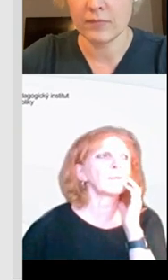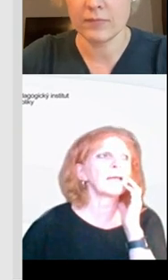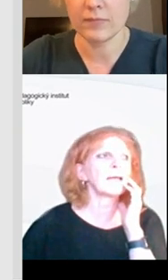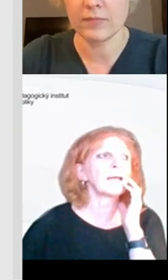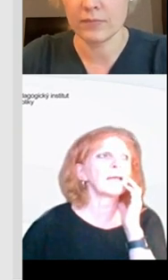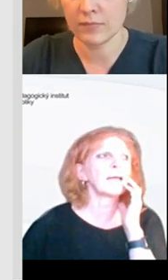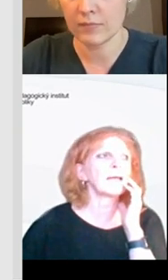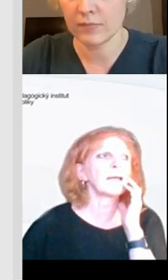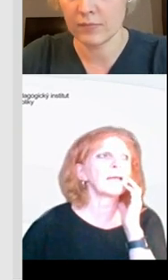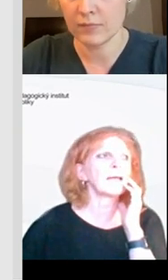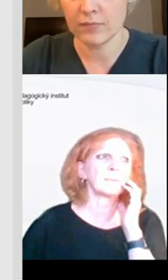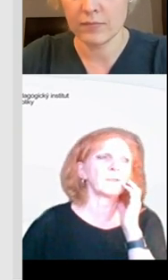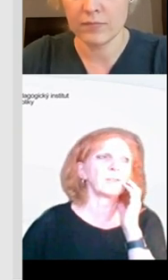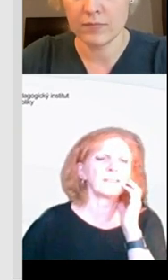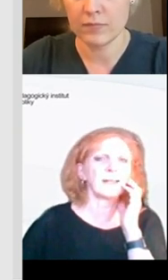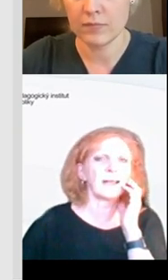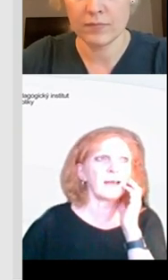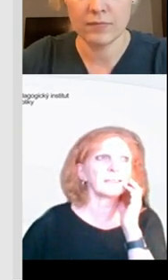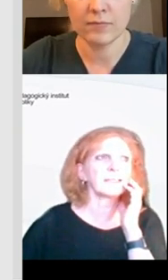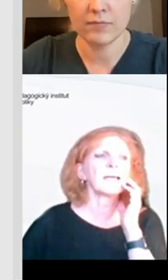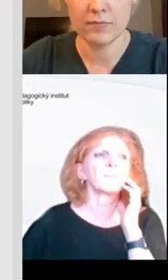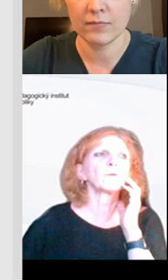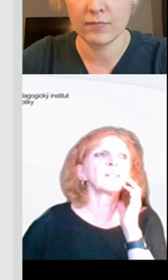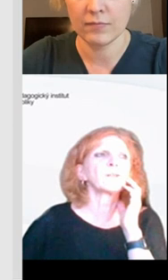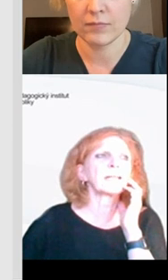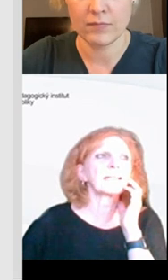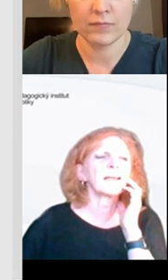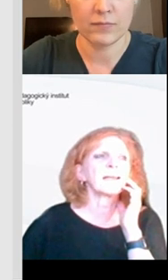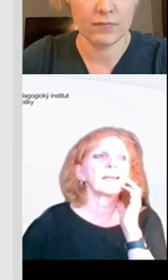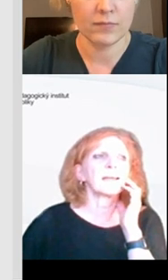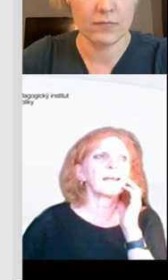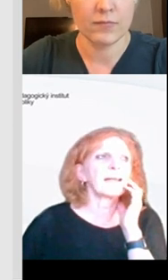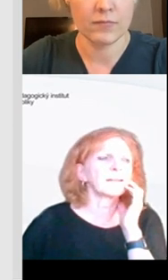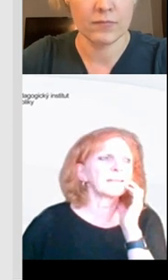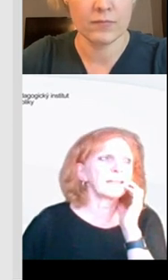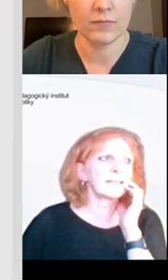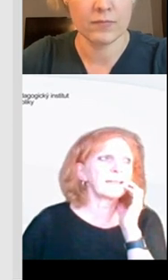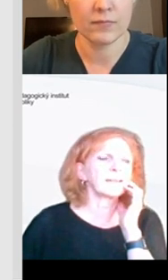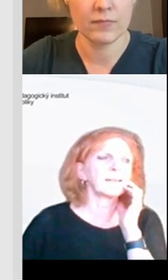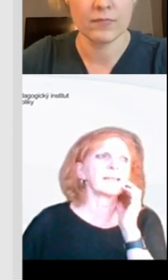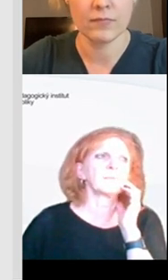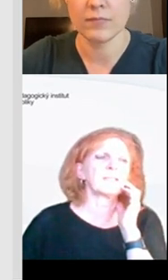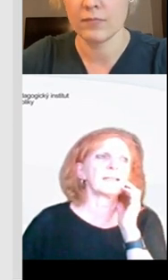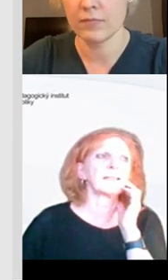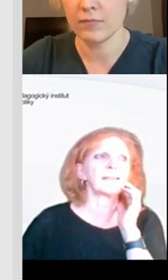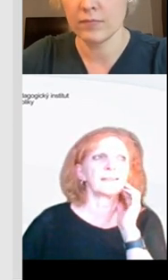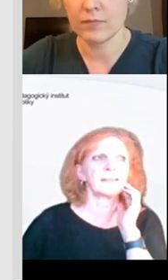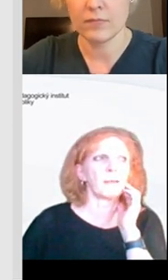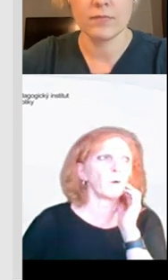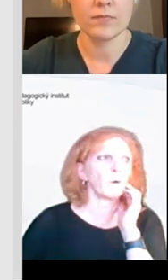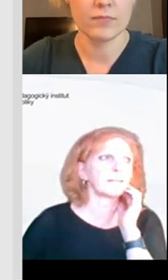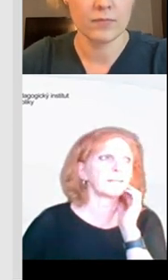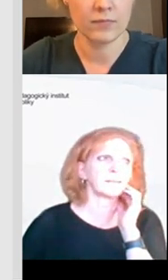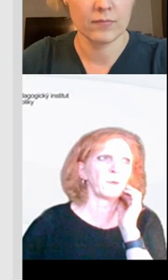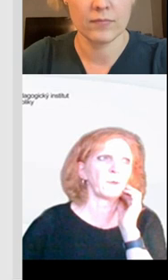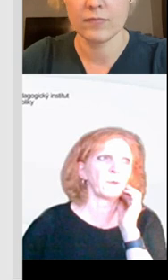prezentujeme, a to je revize Edu.cz společné vzdělávání. Pokud se dostanete na tenhle ten link, přes tenhle ten link